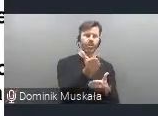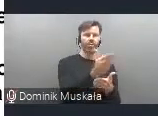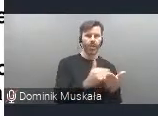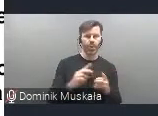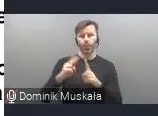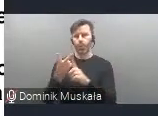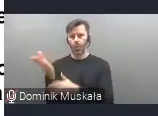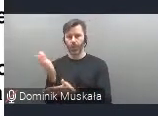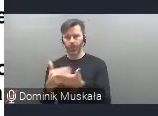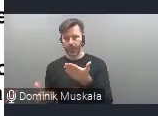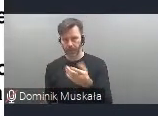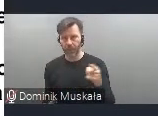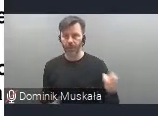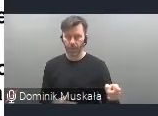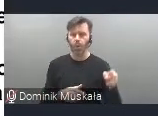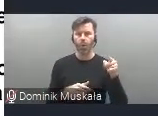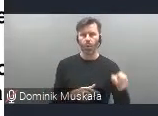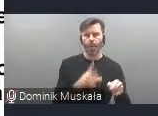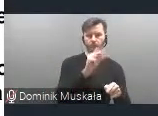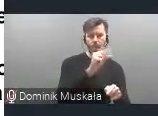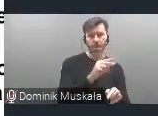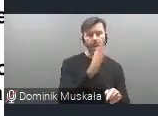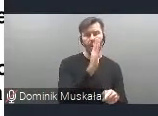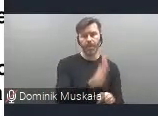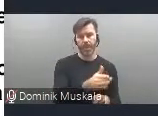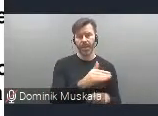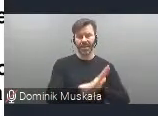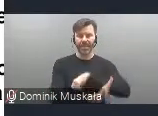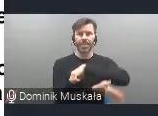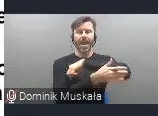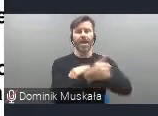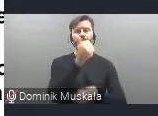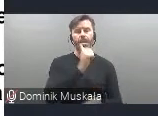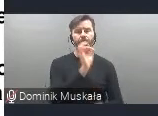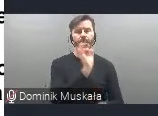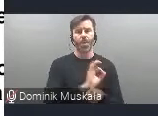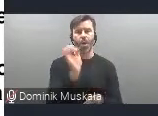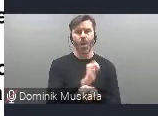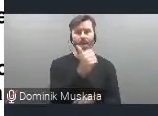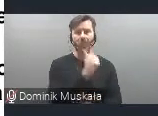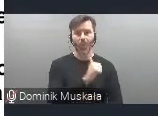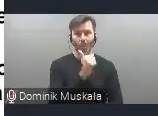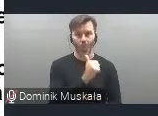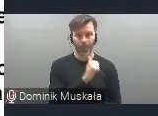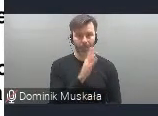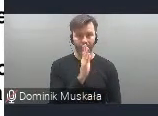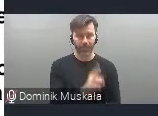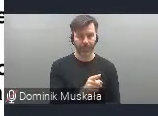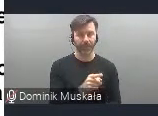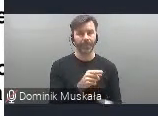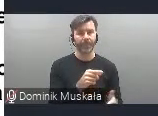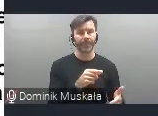listopada będzie kwestia o wsparciu na projektach pilotażowych, które będą zrealizowane, każdy